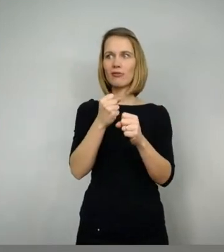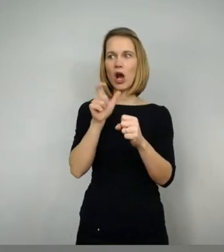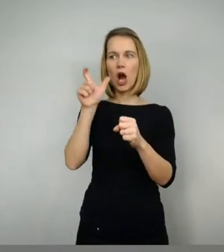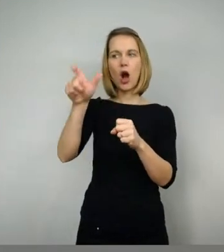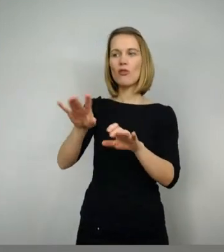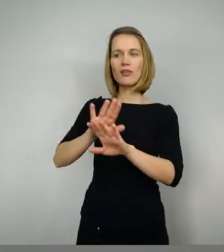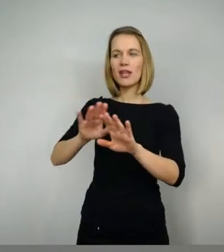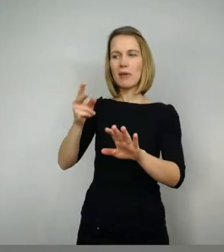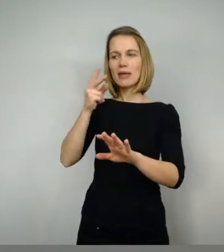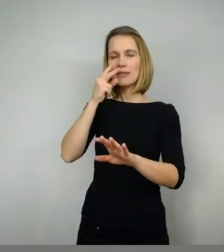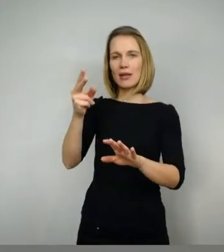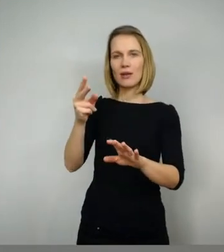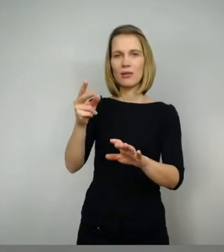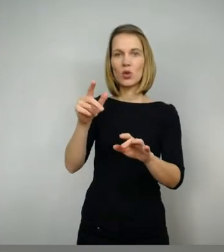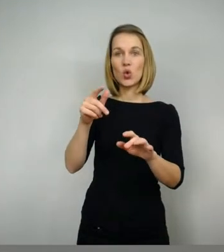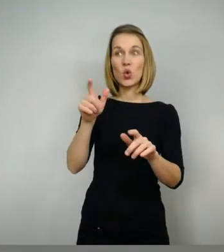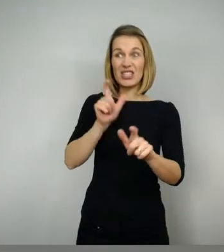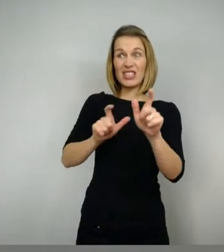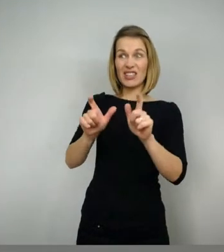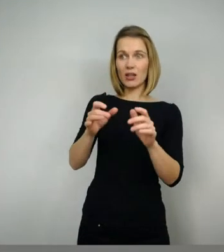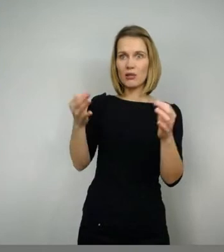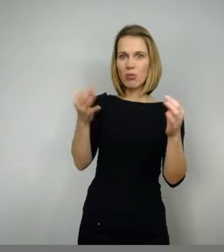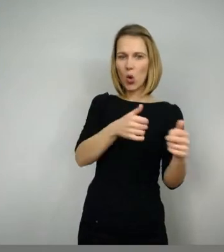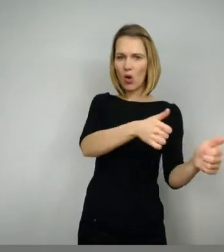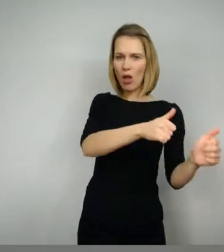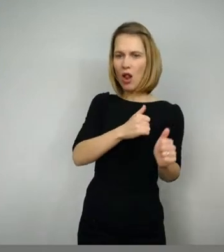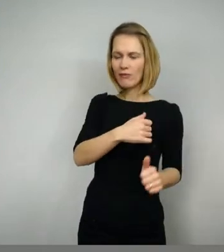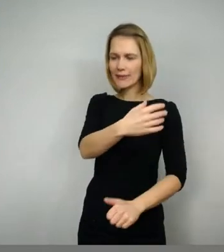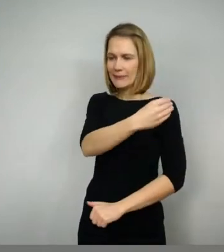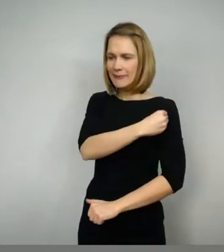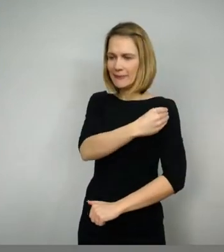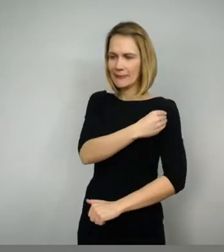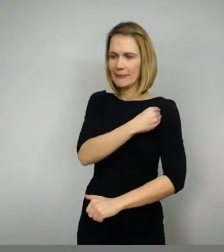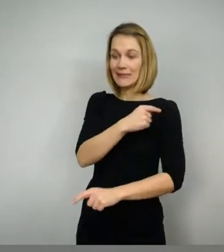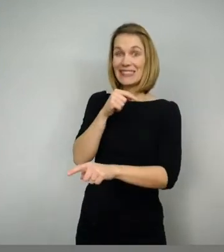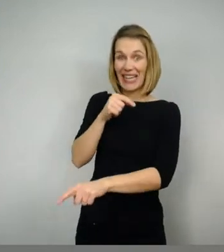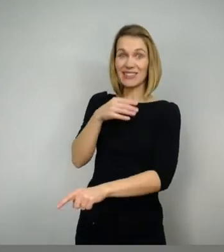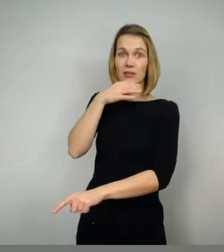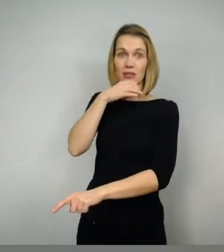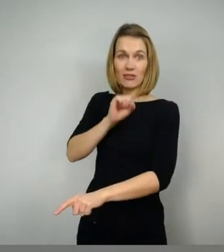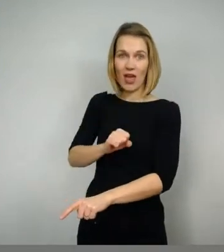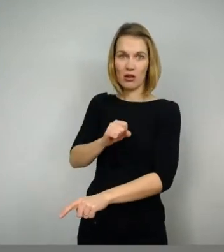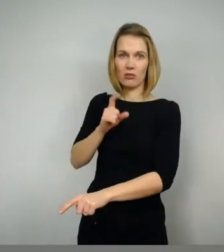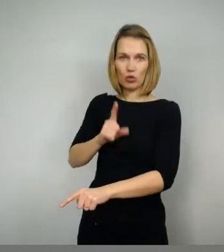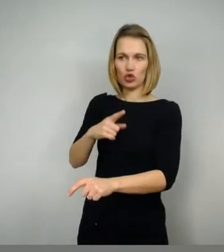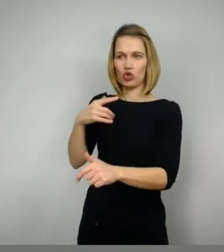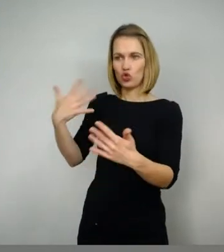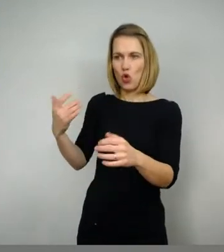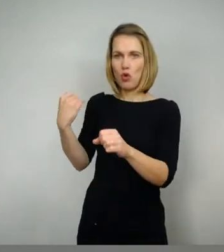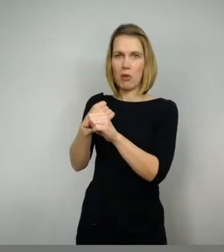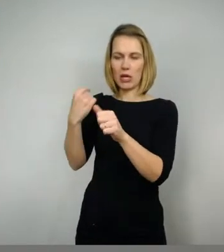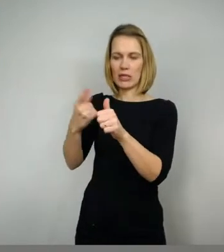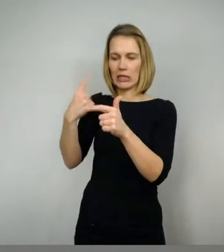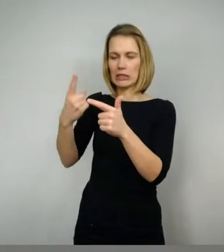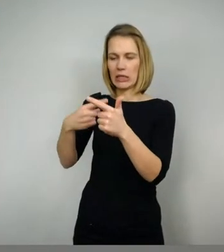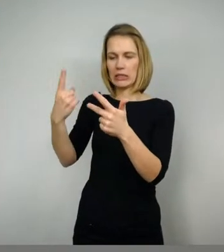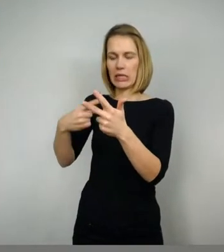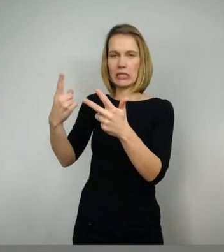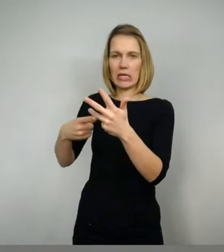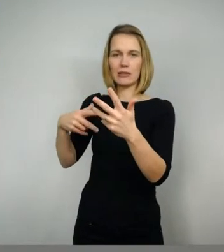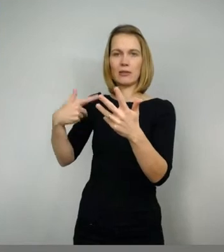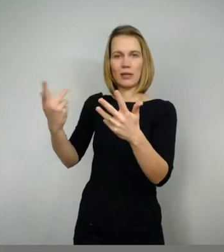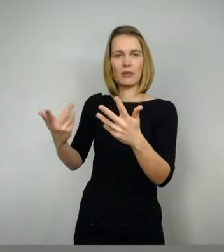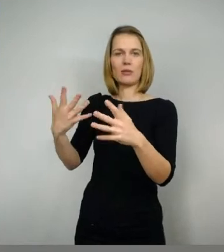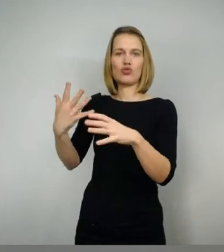Hilfe von seinen Gefährten, die ihm sagen, ah, Dietrich, das ist ein Zwerg, du musst erst das und das machen, damit es funktioniert. Das ist der weise Hildebrand, der immer mit dabei